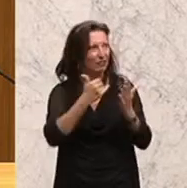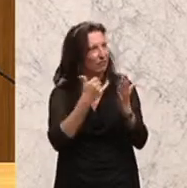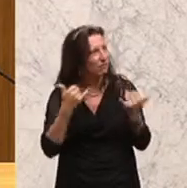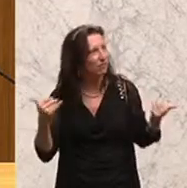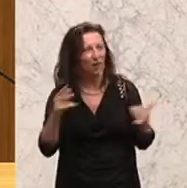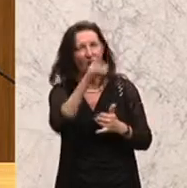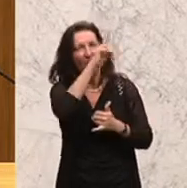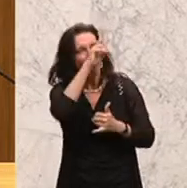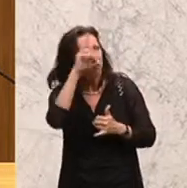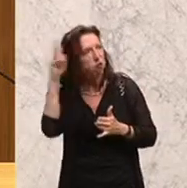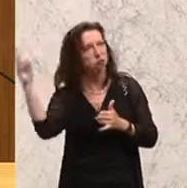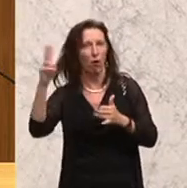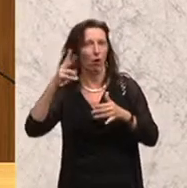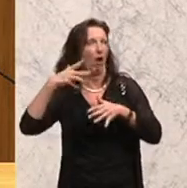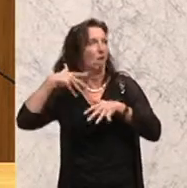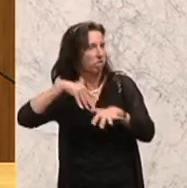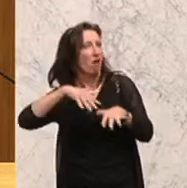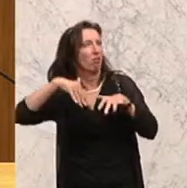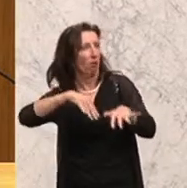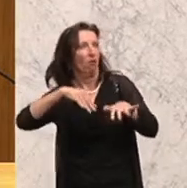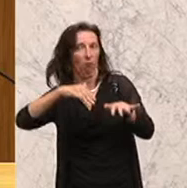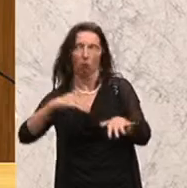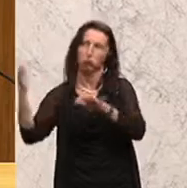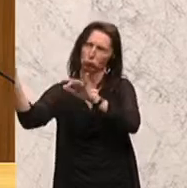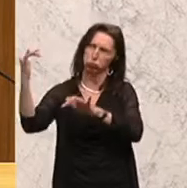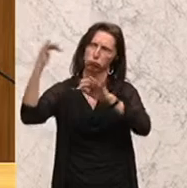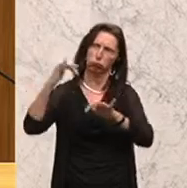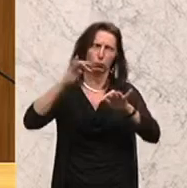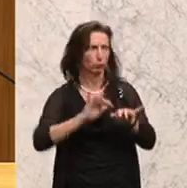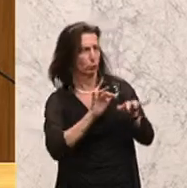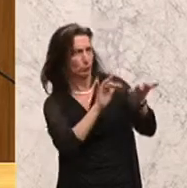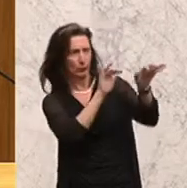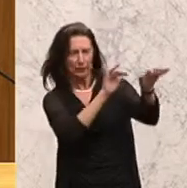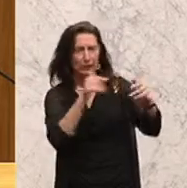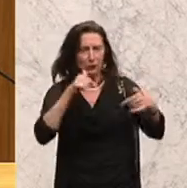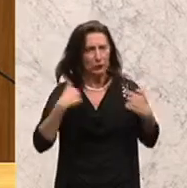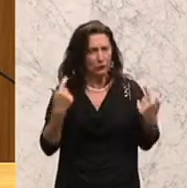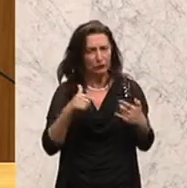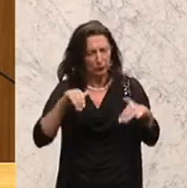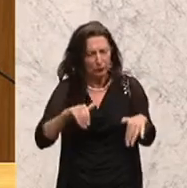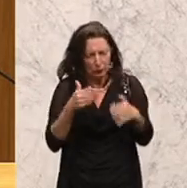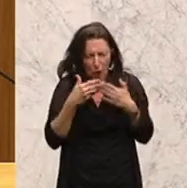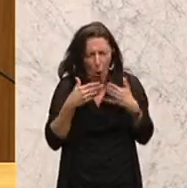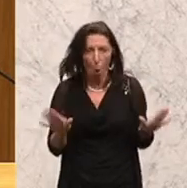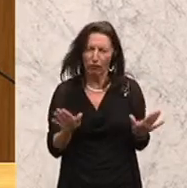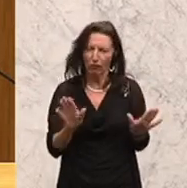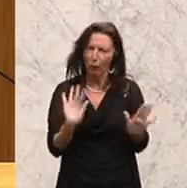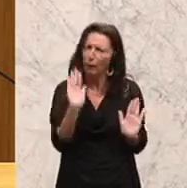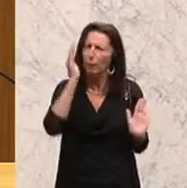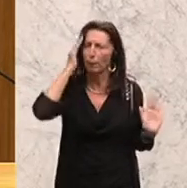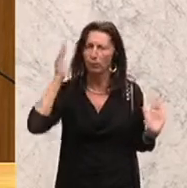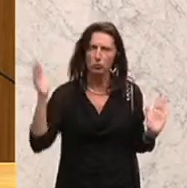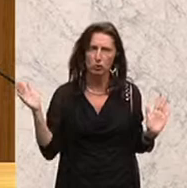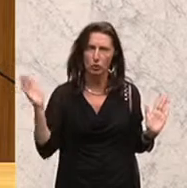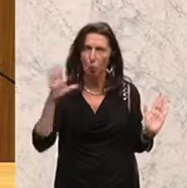hier auch offen und klar und ehrlich sprechen. Den Dingen in die Auge schauen. Und wenn wir sagen, ja, haben das schon einmal geschafft